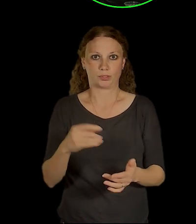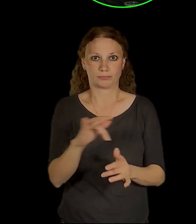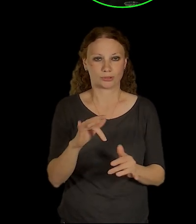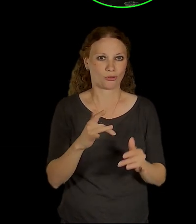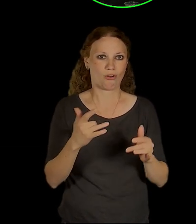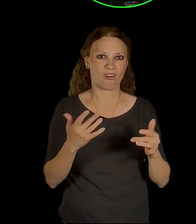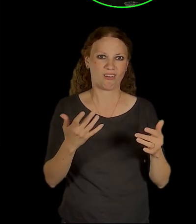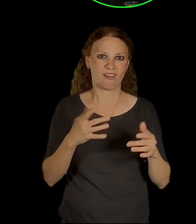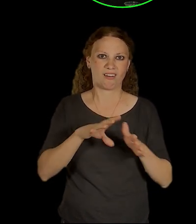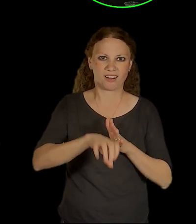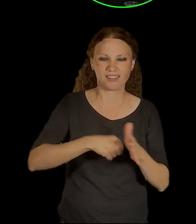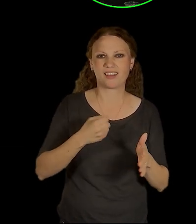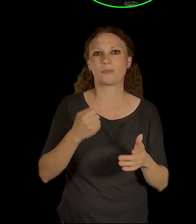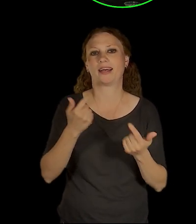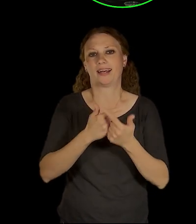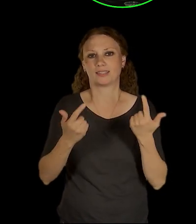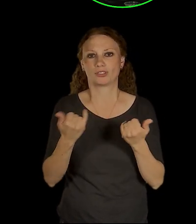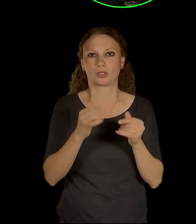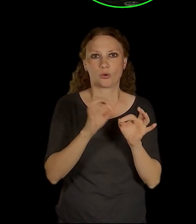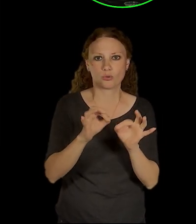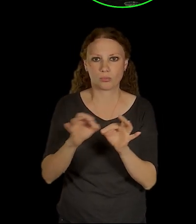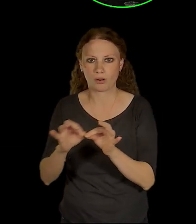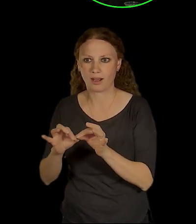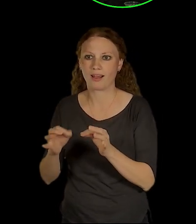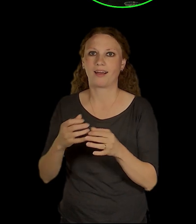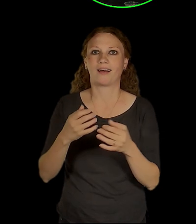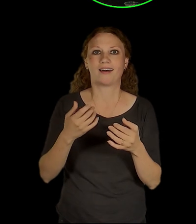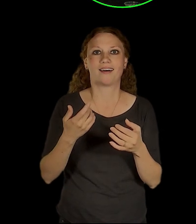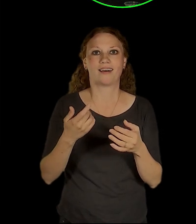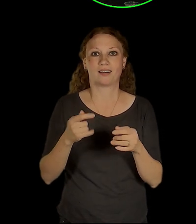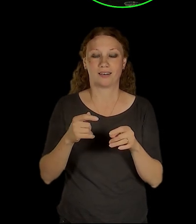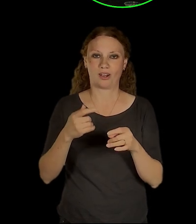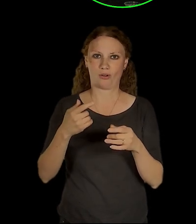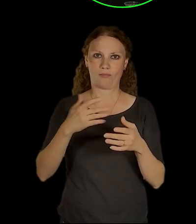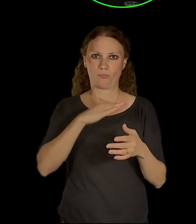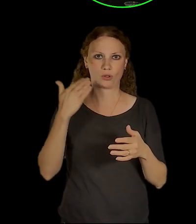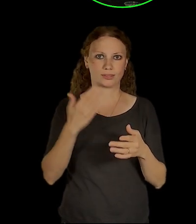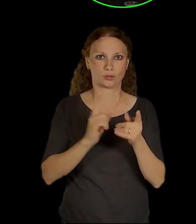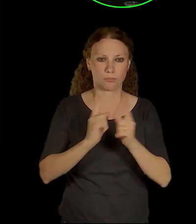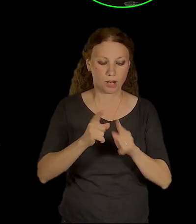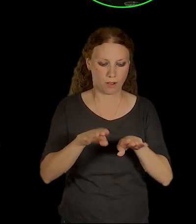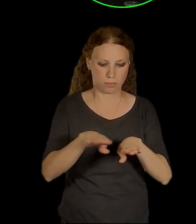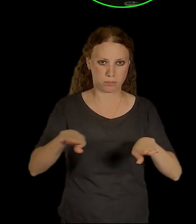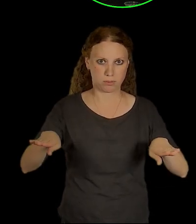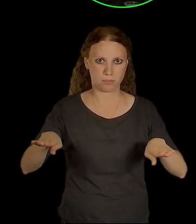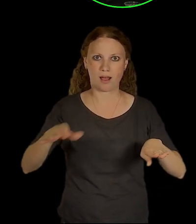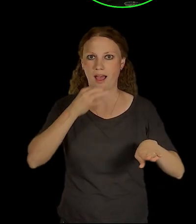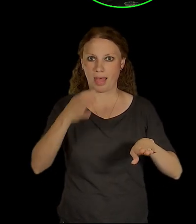logický, že se začne šetřit a že se ty plochy začnou dávat nad sebe. Navíc většina těch ploch jsou spevněný, to znamená v dnešní